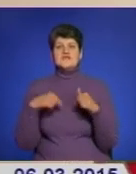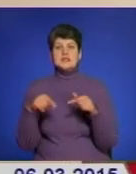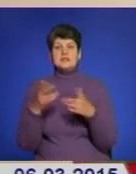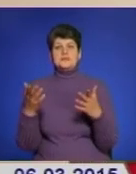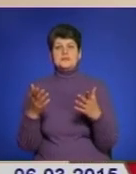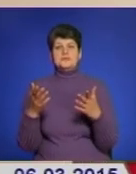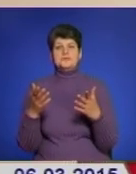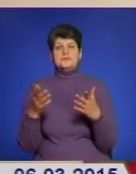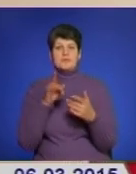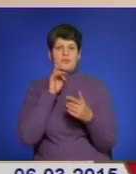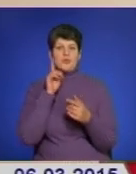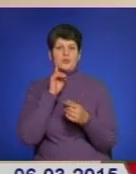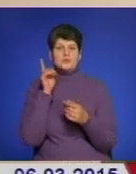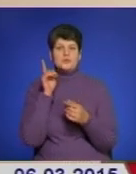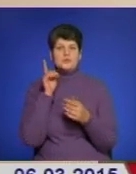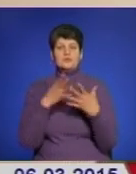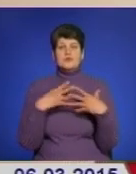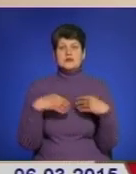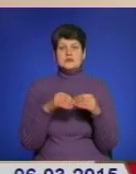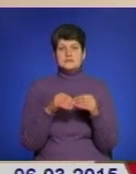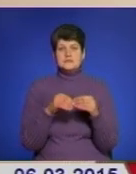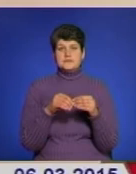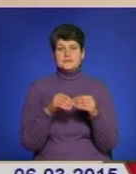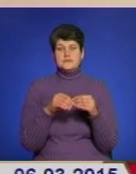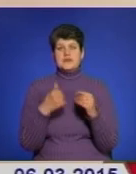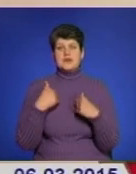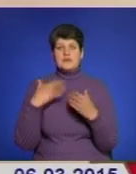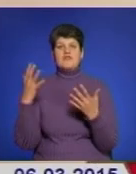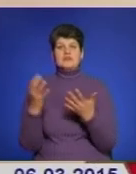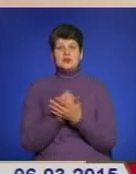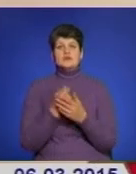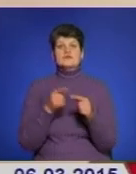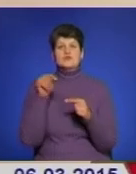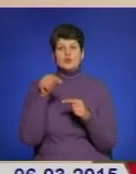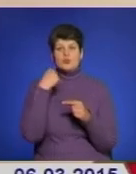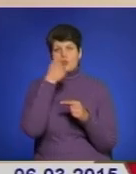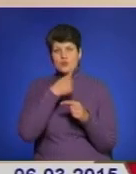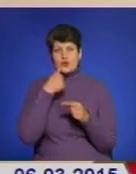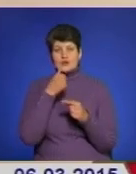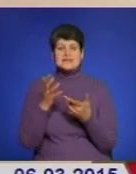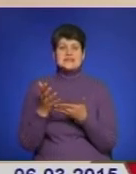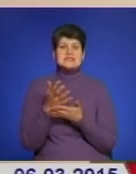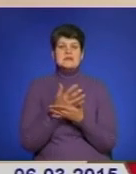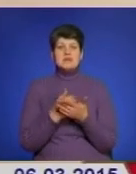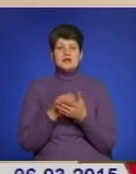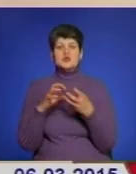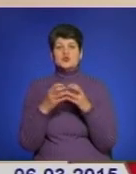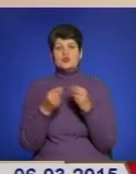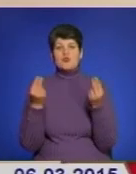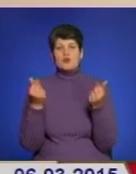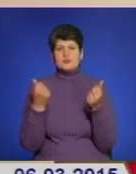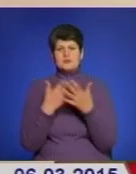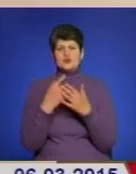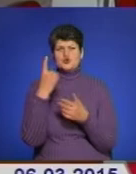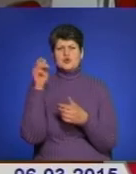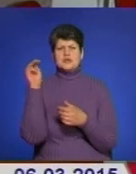молоді та сім'ї. Нам вдалося цього року зібрати суму коштів порядка 100